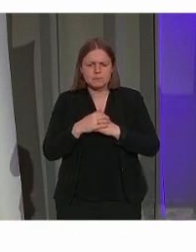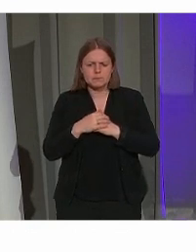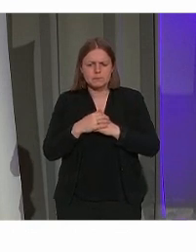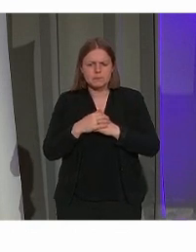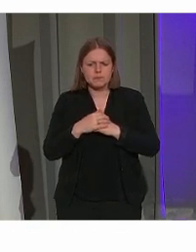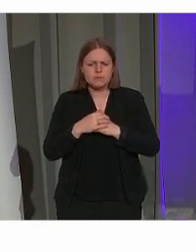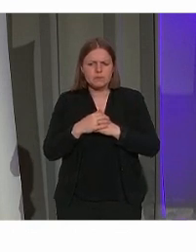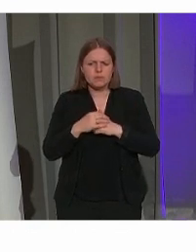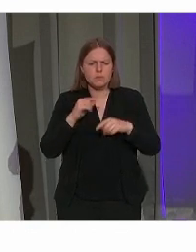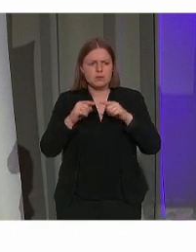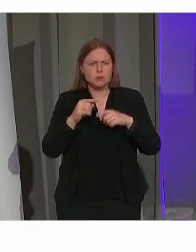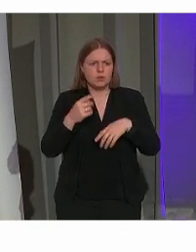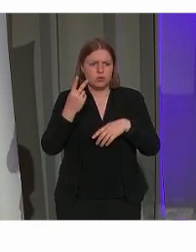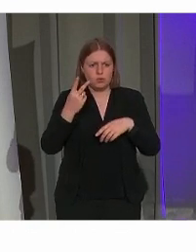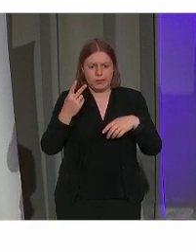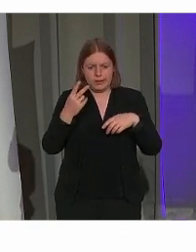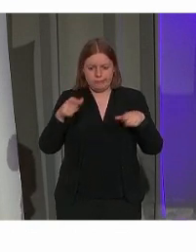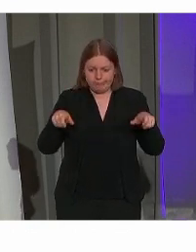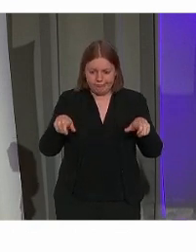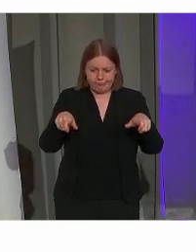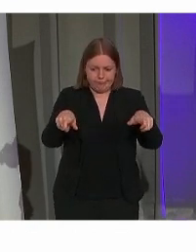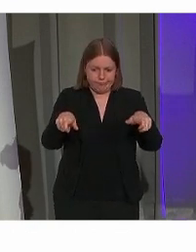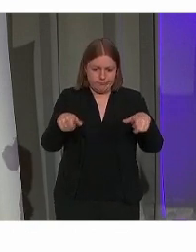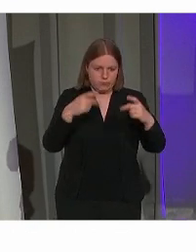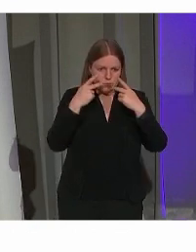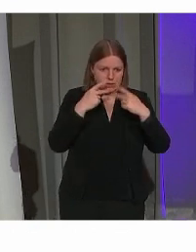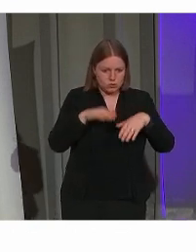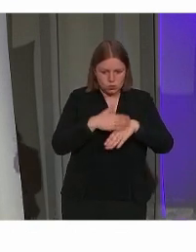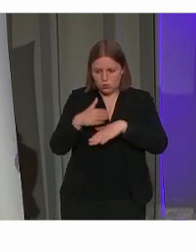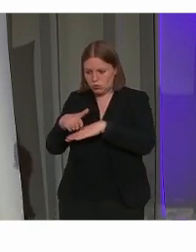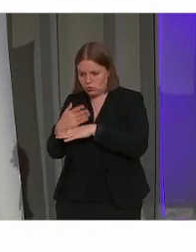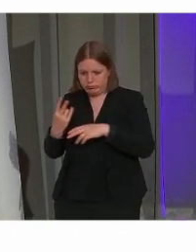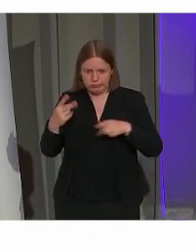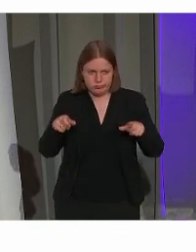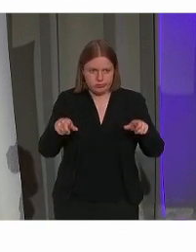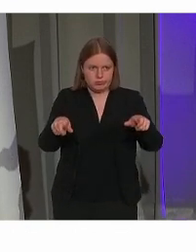Dat betekent dat we op twee sporen tegelijkertijd gaan beginnen wandelen.